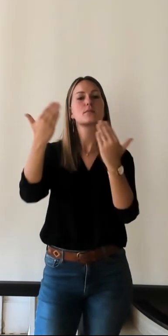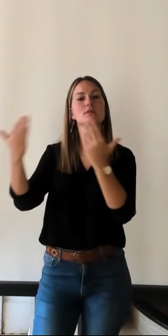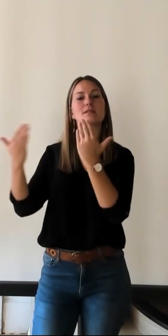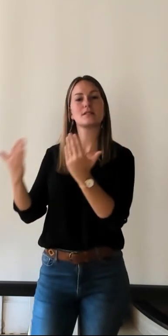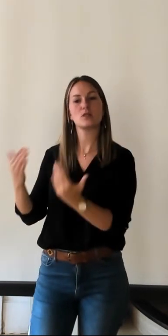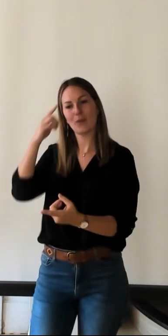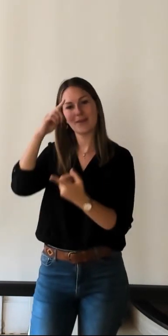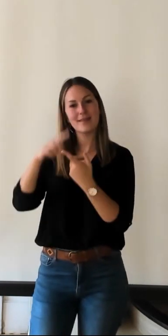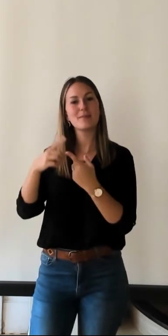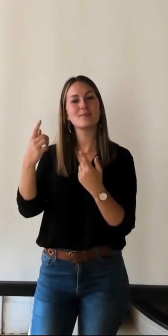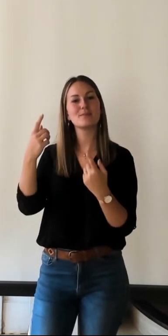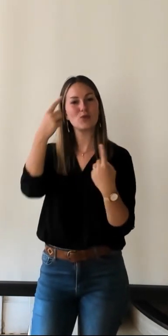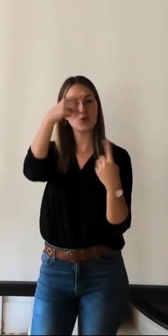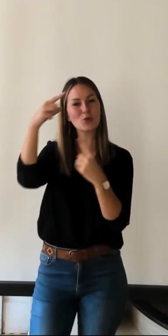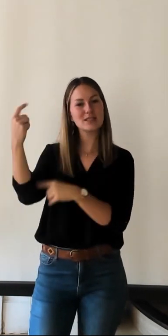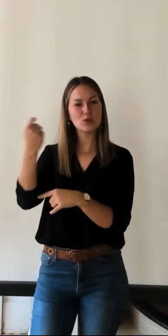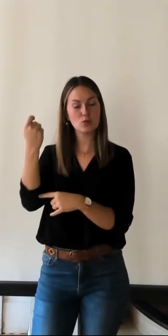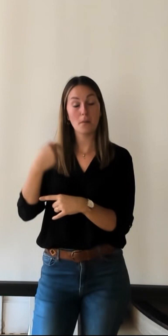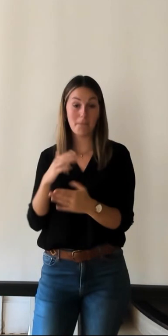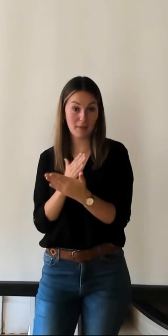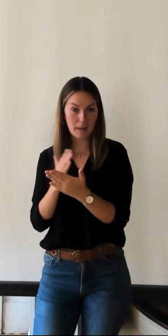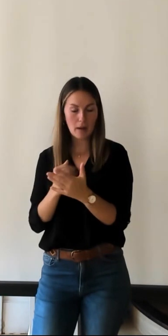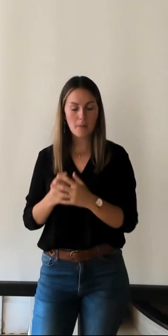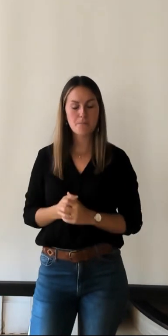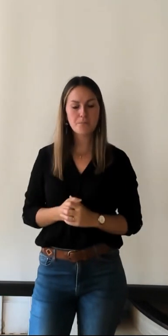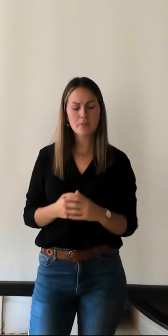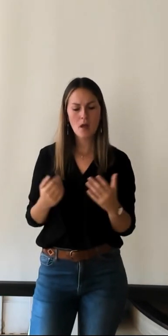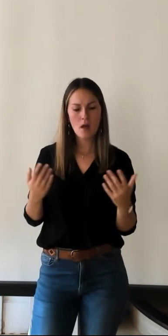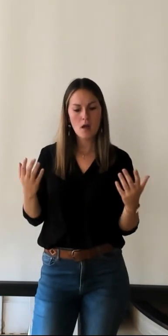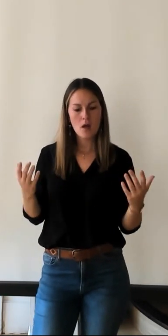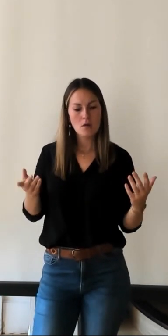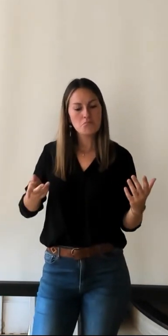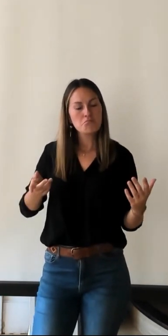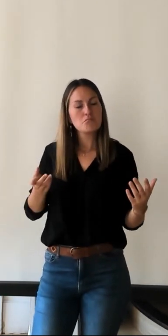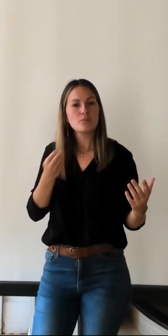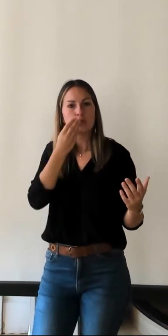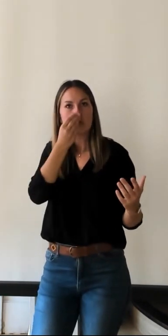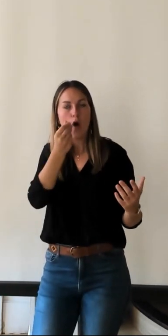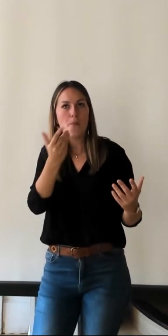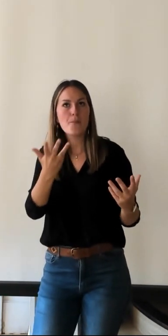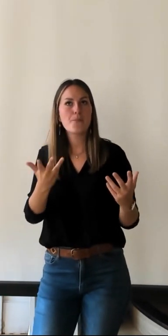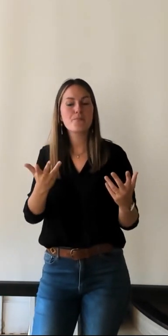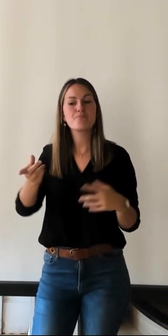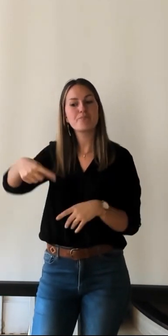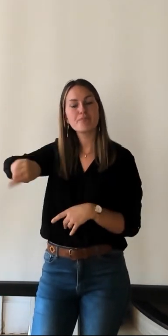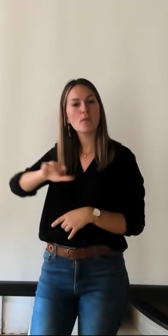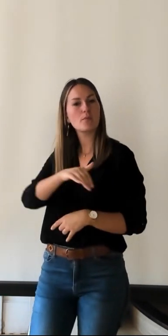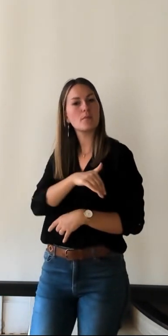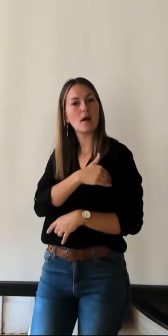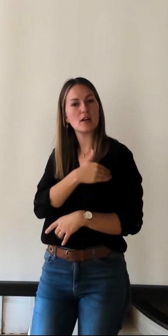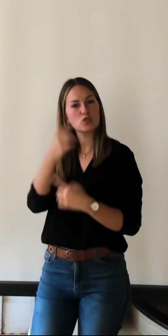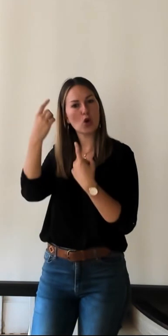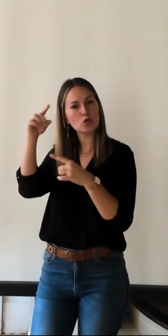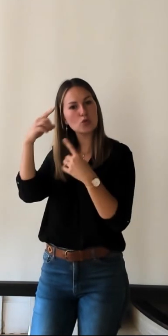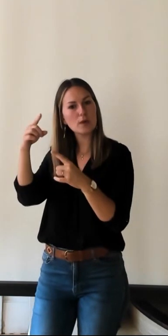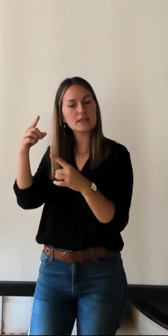tourisme en touraine c'est que on ne raisonnait pas au sens de les monuments de